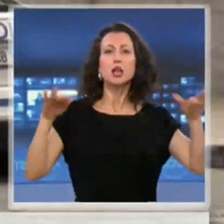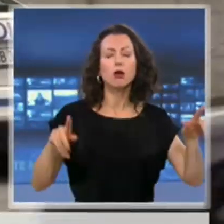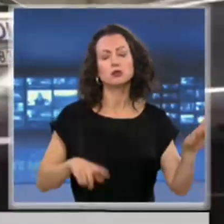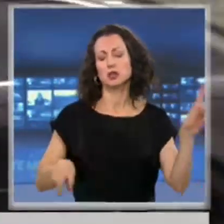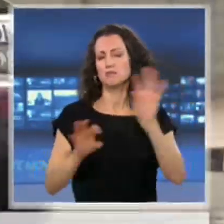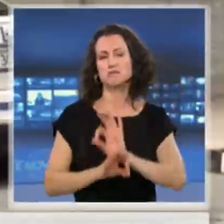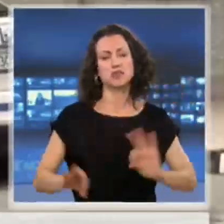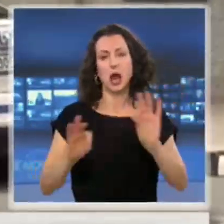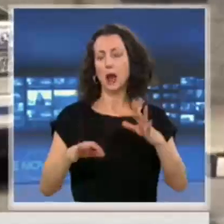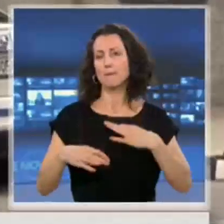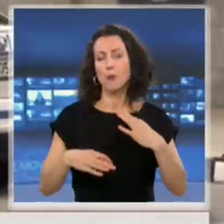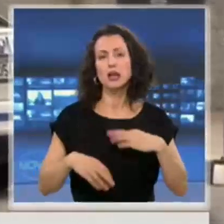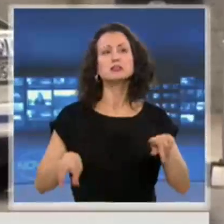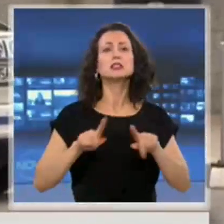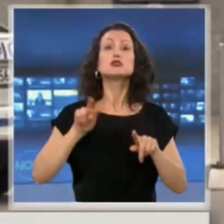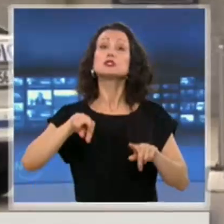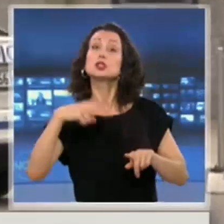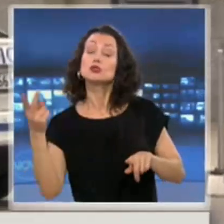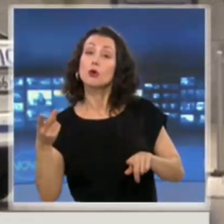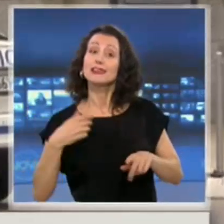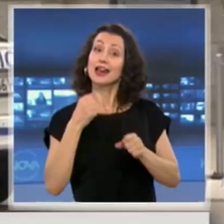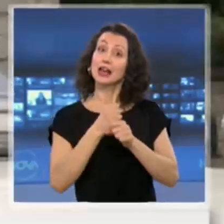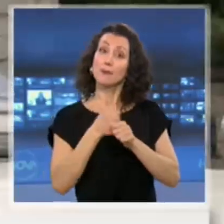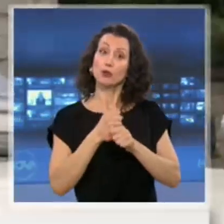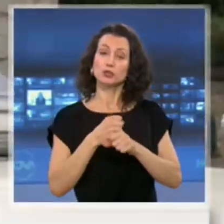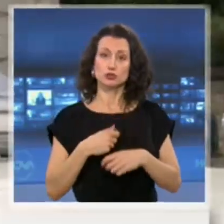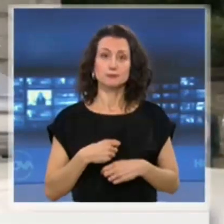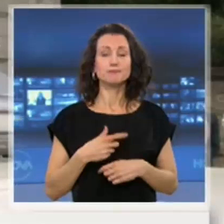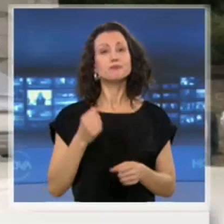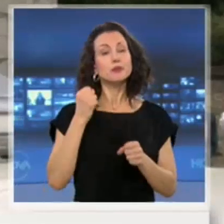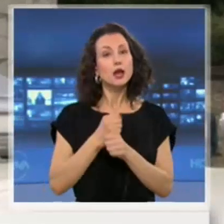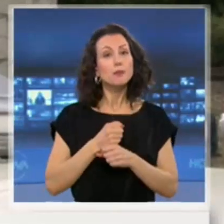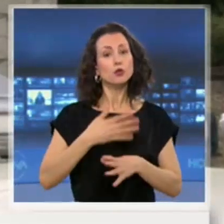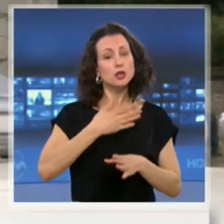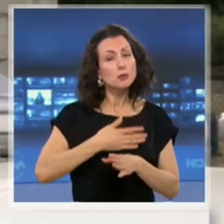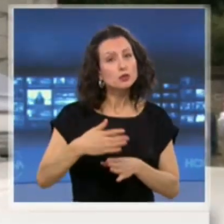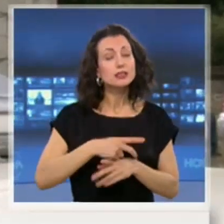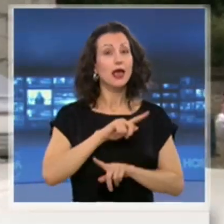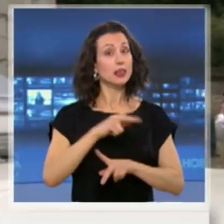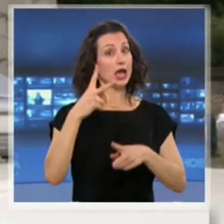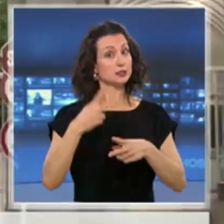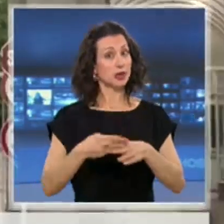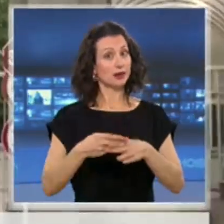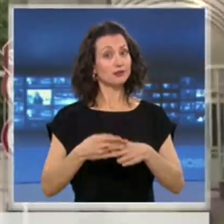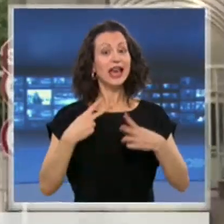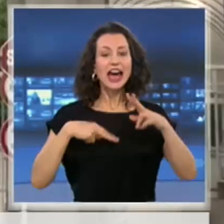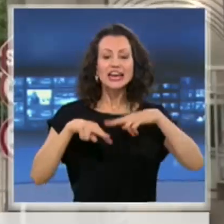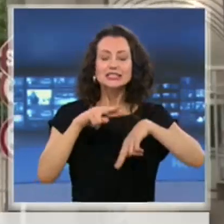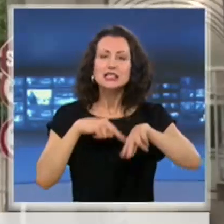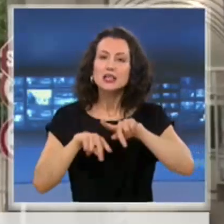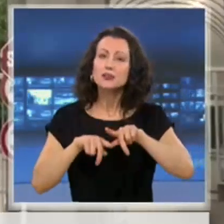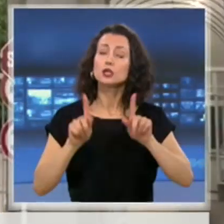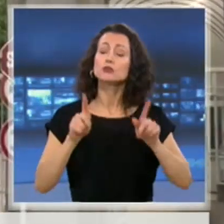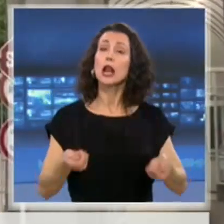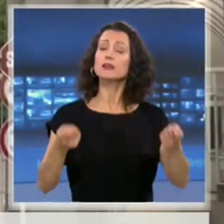нито за останалите работещи в арсенал, които са много. Работният процес във фирмата не е спирал, а разследването на инцидента